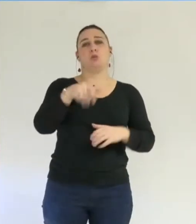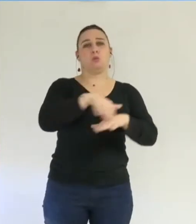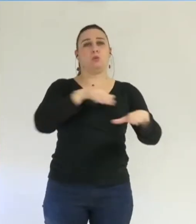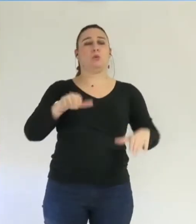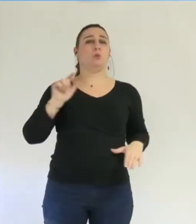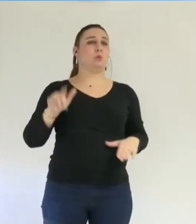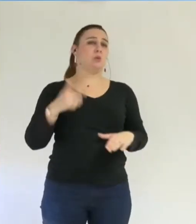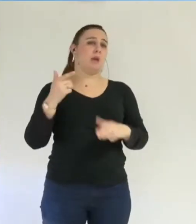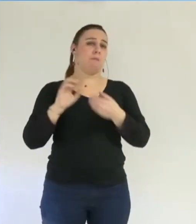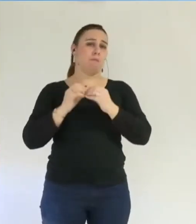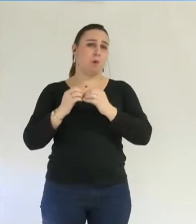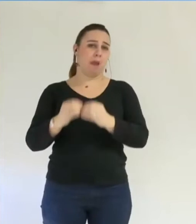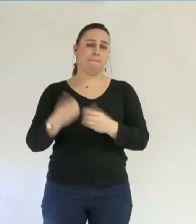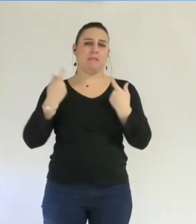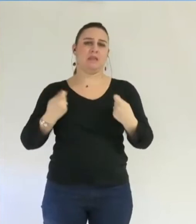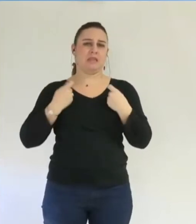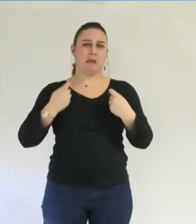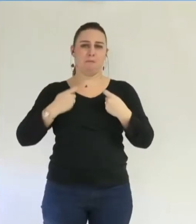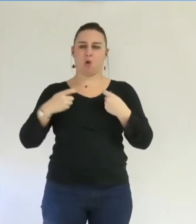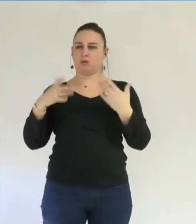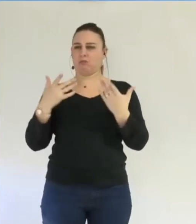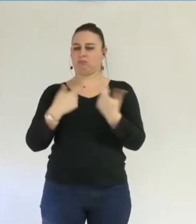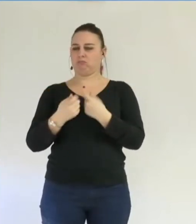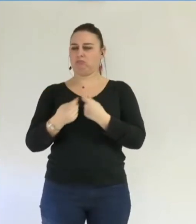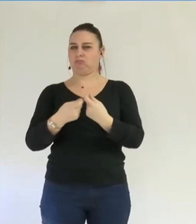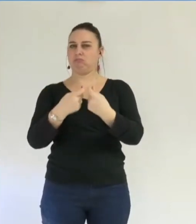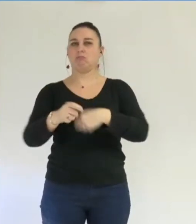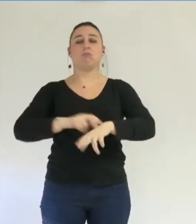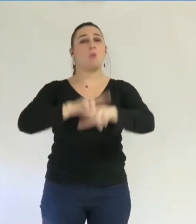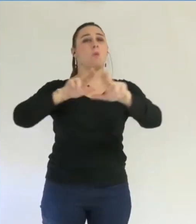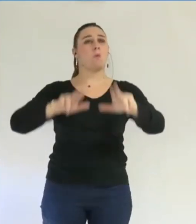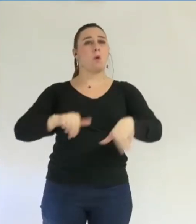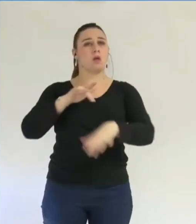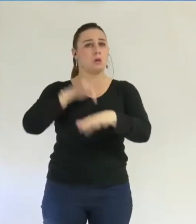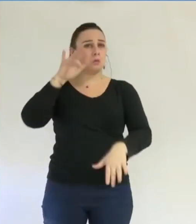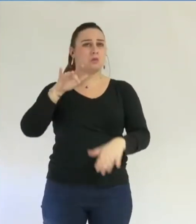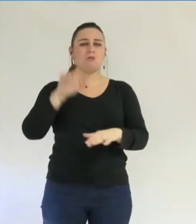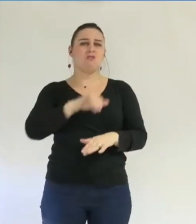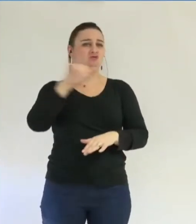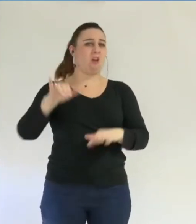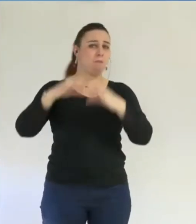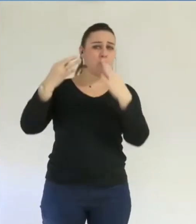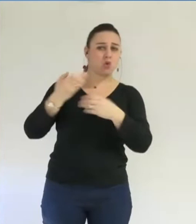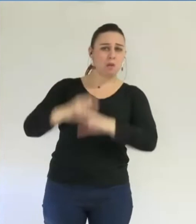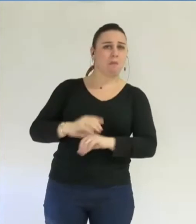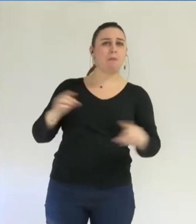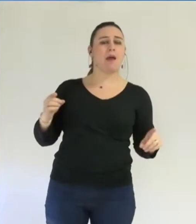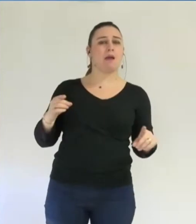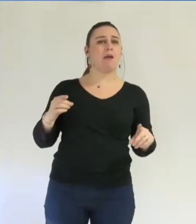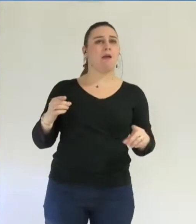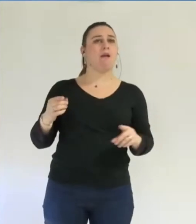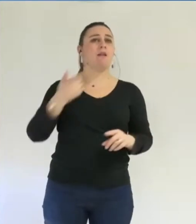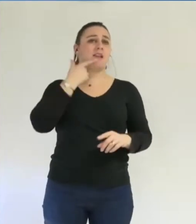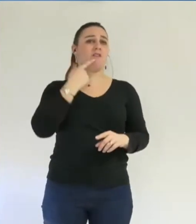modalités d'engagement de la dépense. Lors de la conclusion du contrat, aucun crédit n'était disponible. Cette opération a donc été